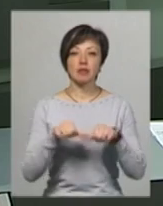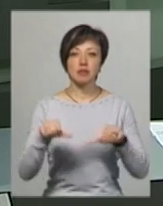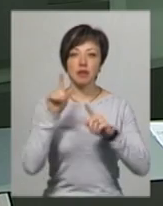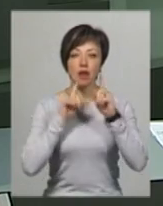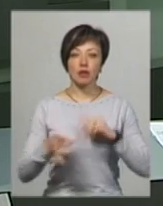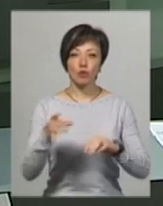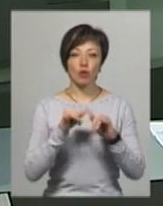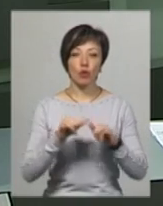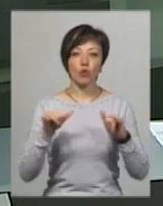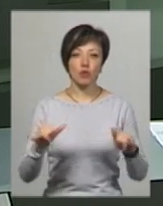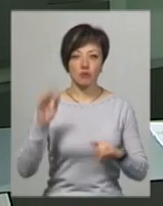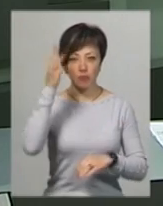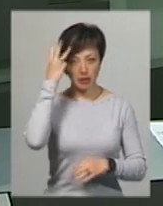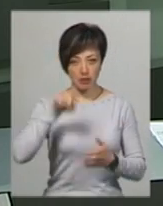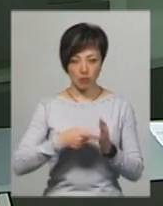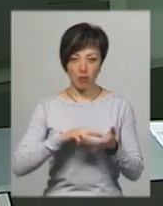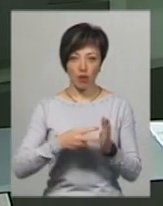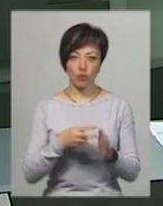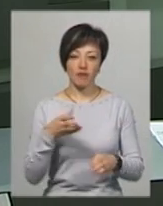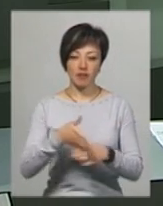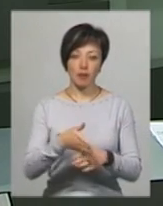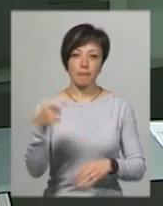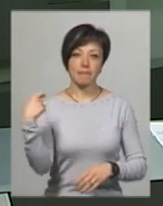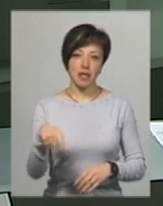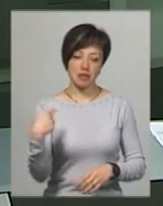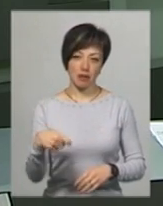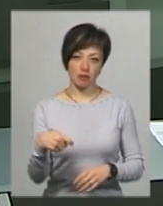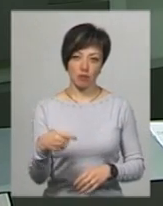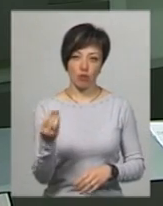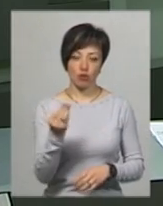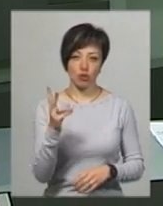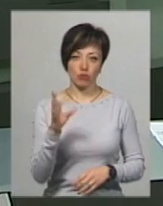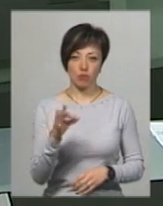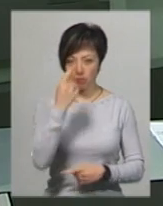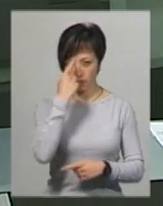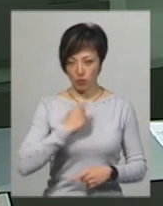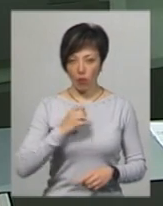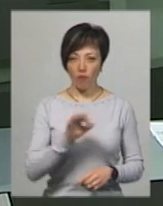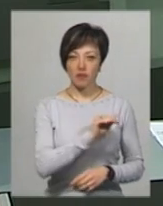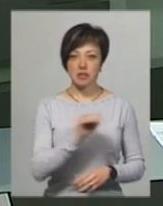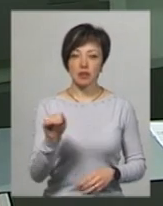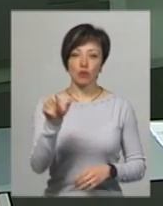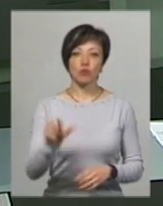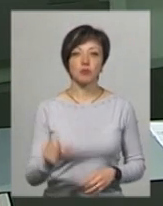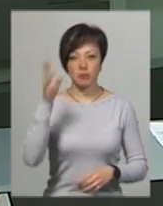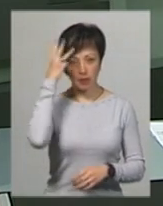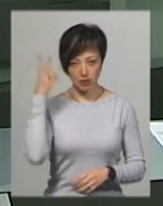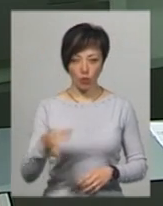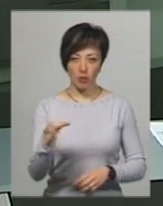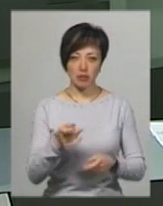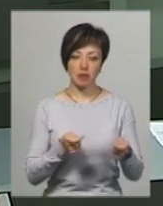Ради регіонального розвитку в Хмельницькому планує відвідати президент Петро Порошенко. Про це нам повідомила офіційна особа з Хмельницької